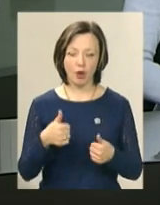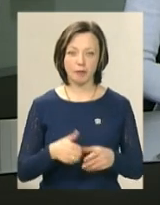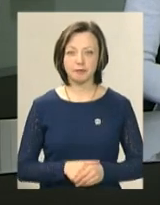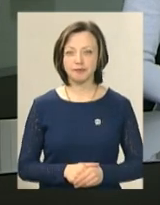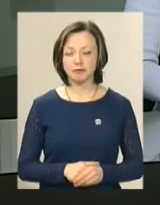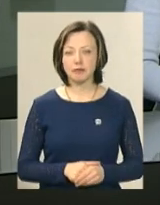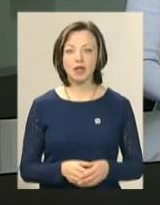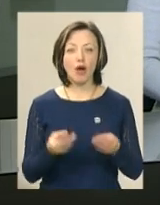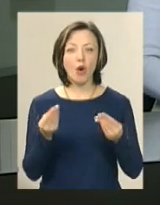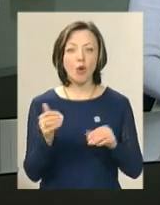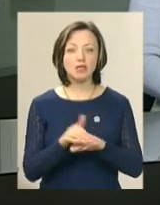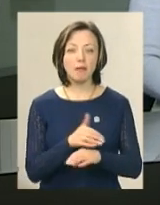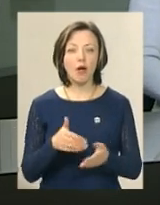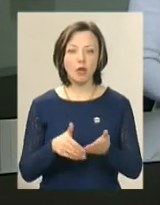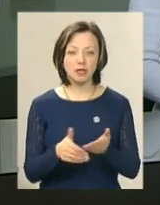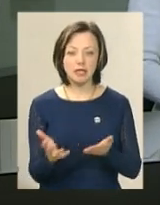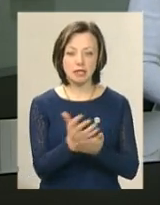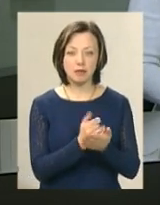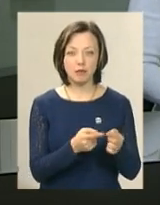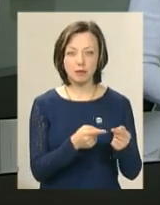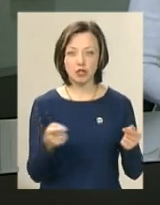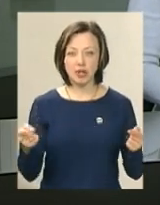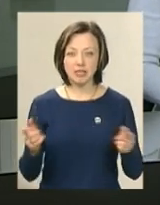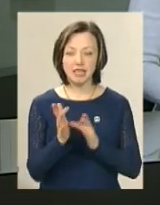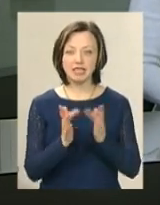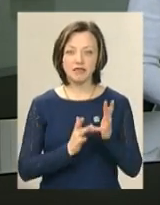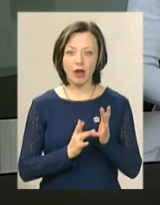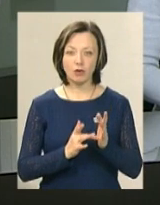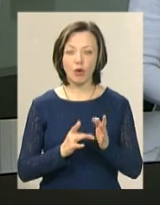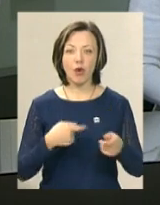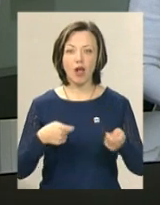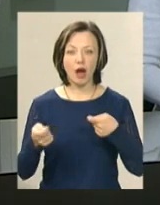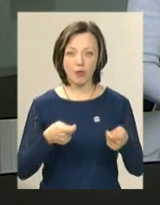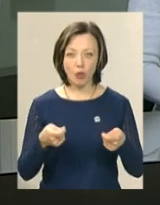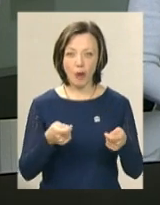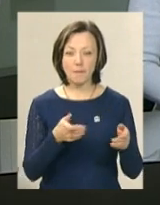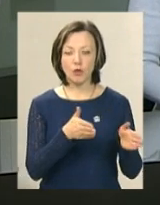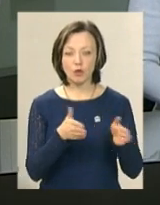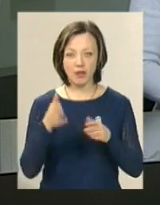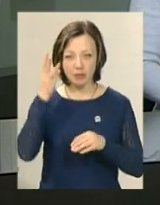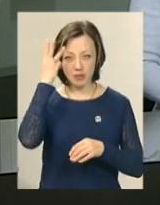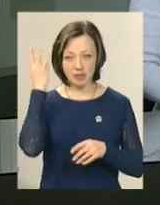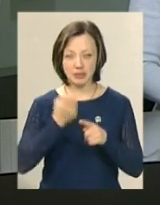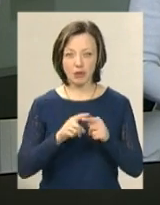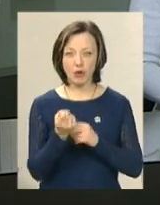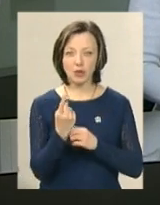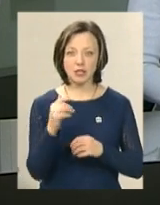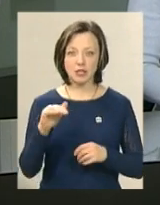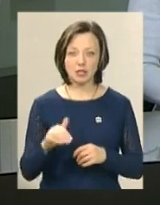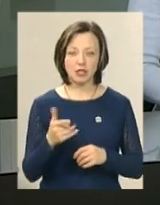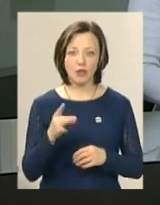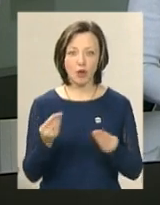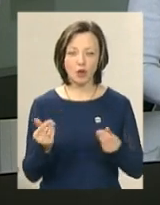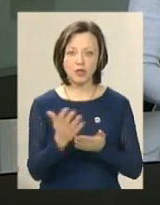Кошти благодійників, зібрані під час різдвяного ярмарку, підрахували у Хмельницькому. Це більше 11 тисяч гривень.